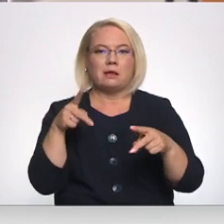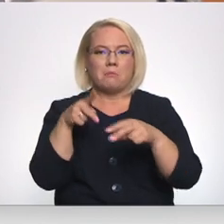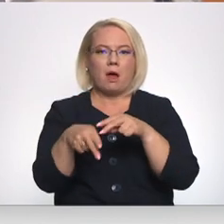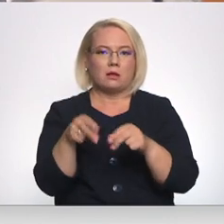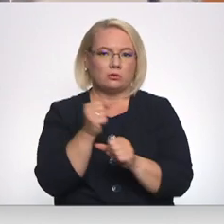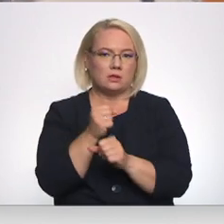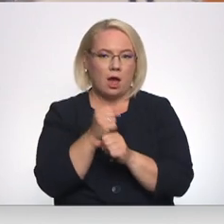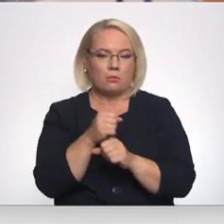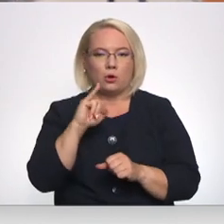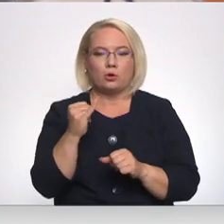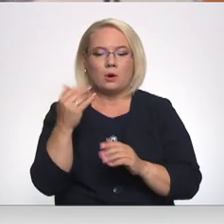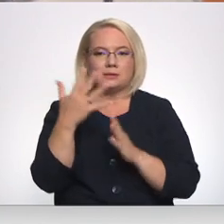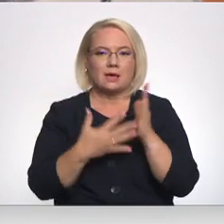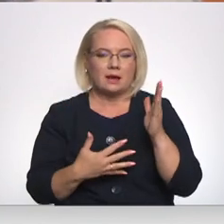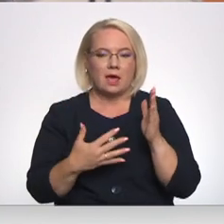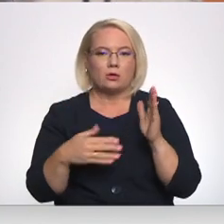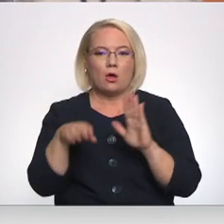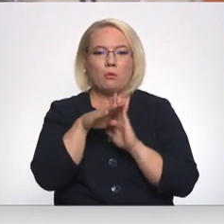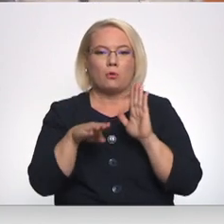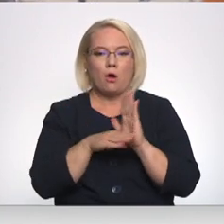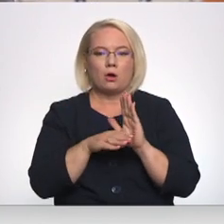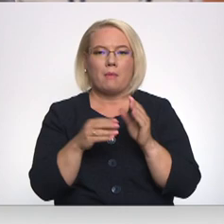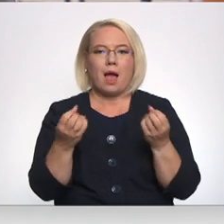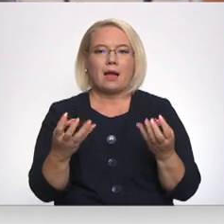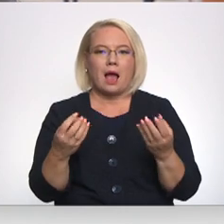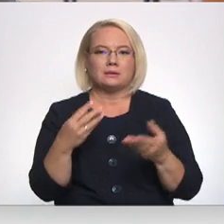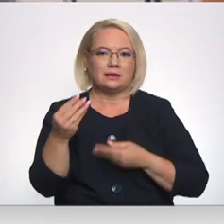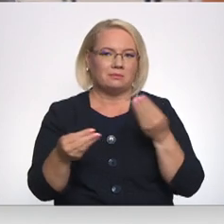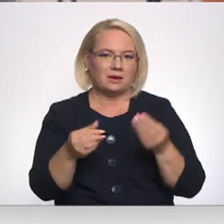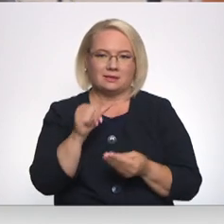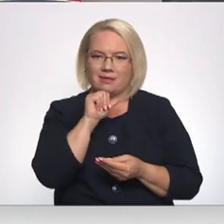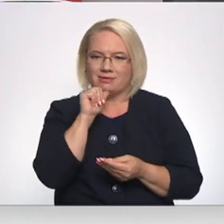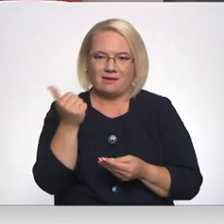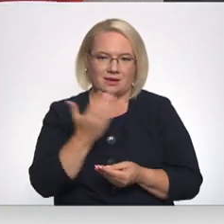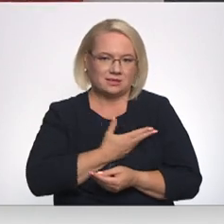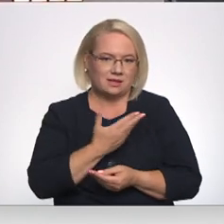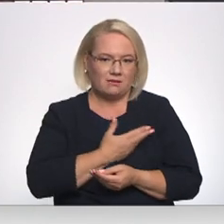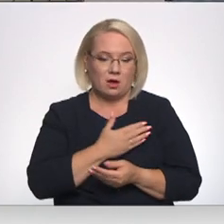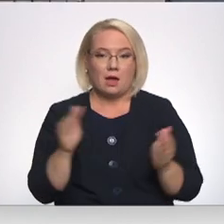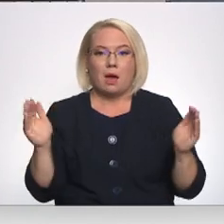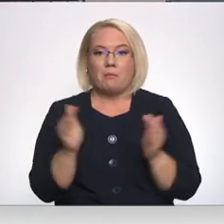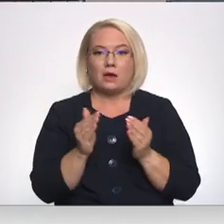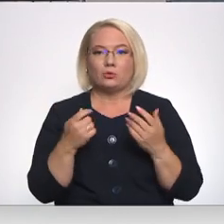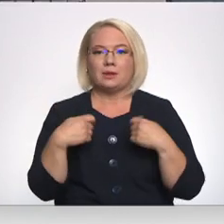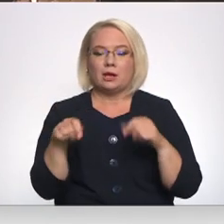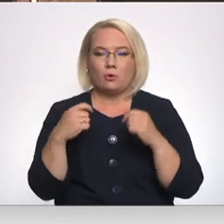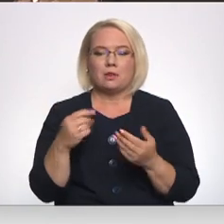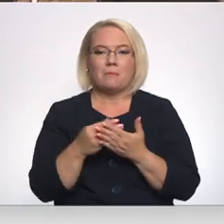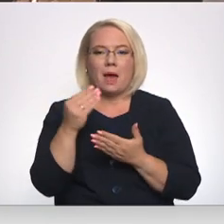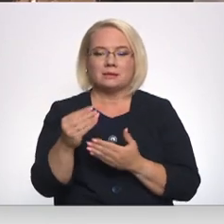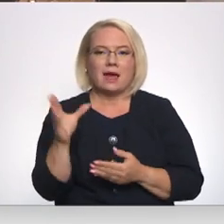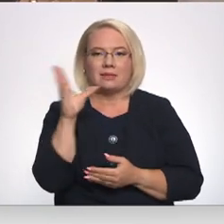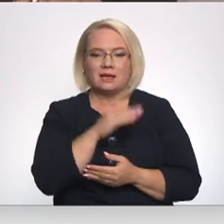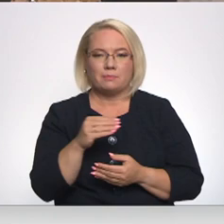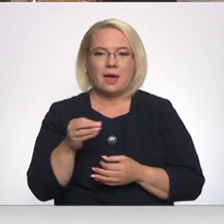jo sareiķinot, ieliekot programmā gādas izmaksas, viņi nevar savīt galas kopā. Mazot tirgotāju maksāt nespējas reģionos,